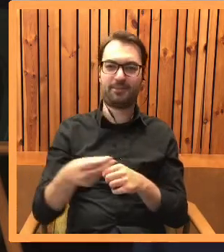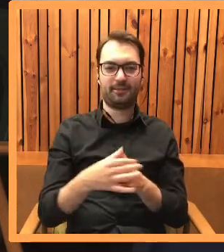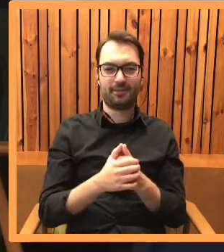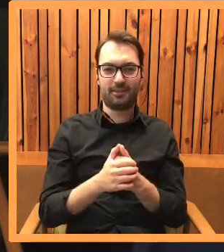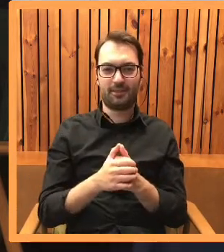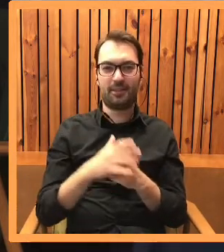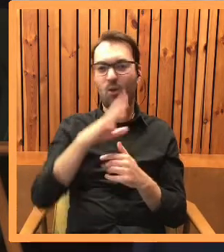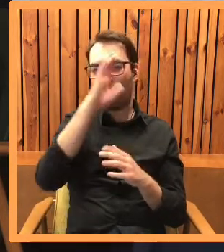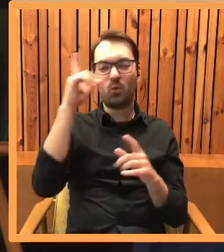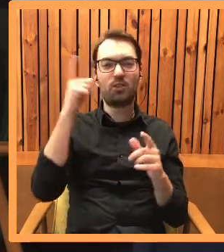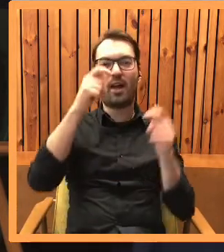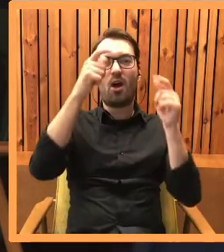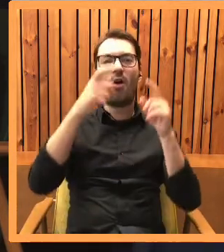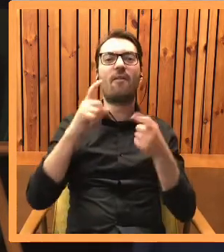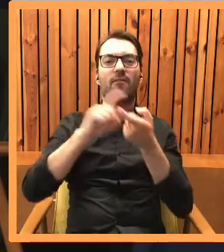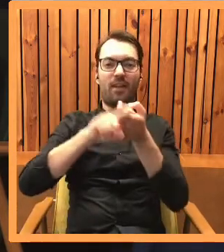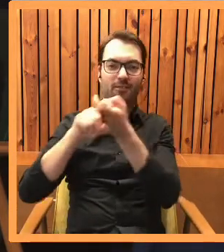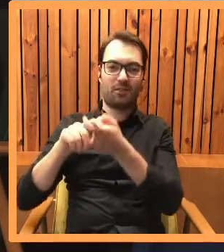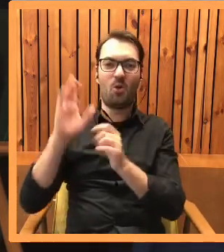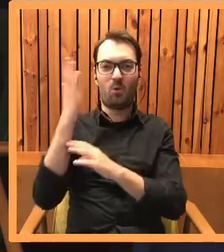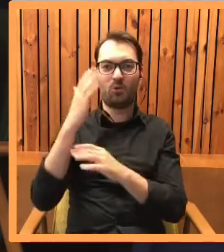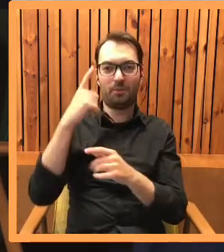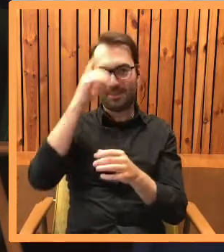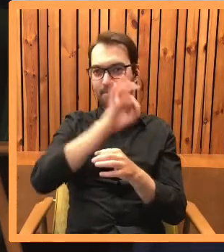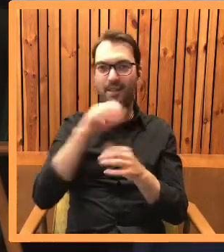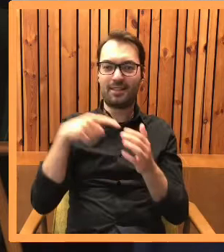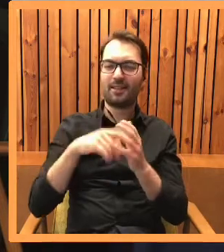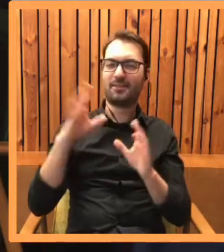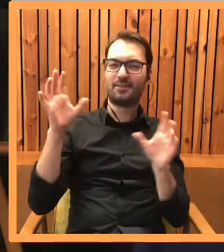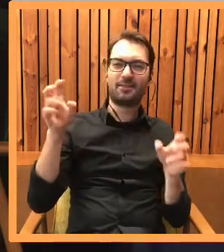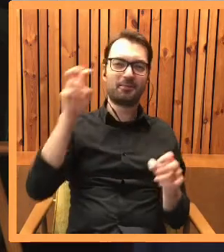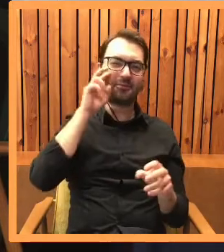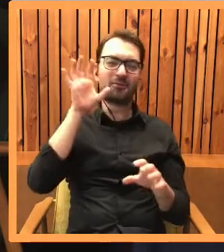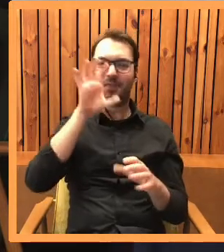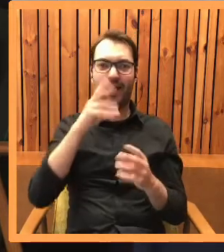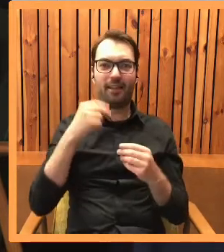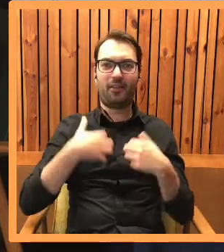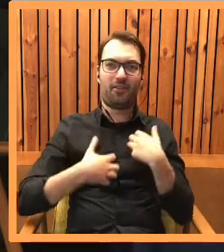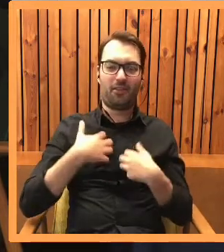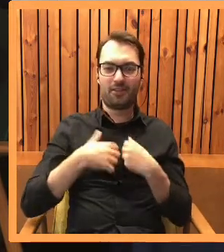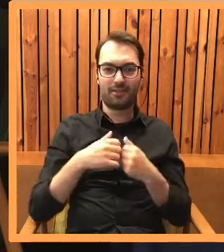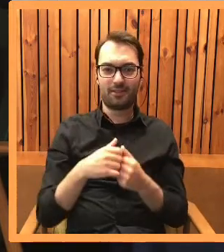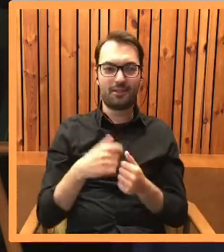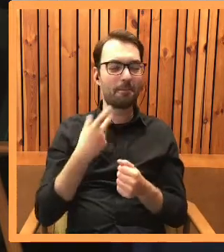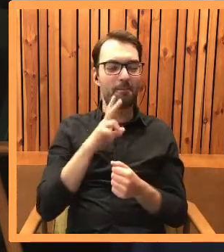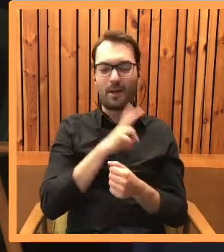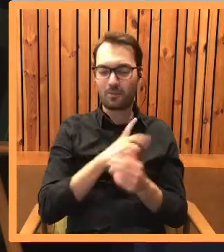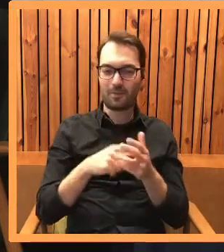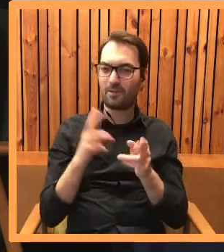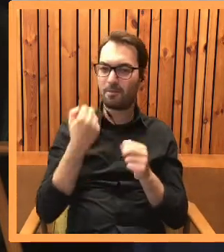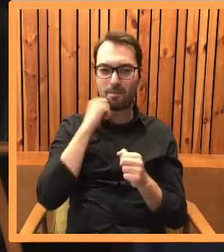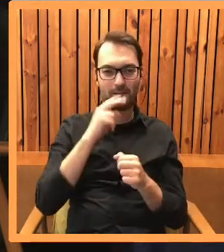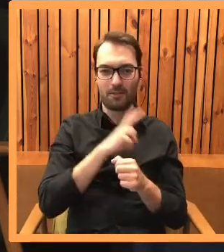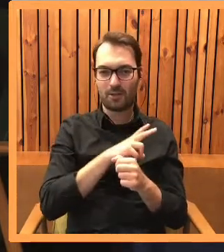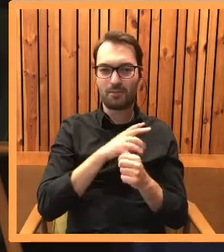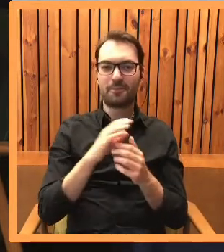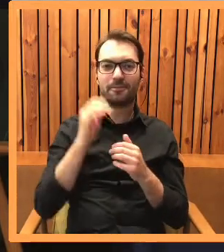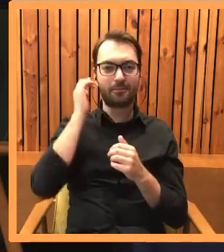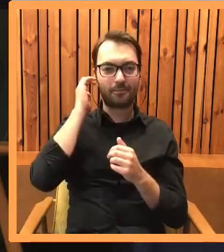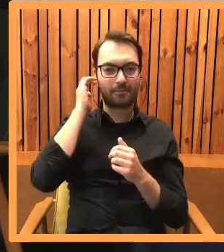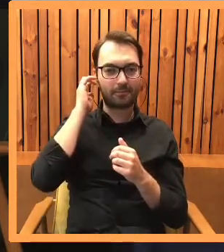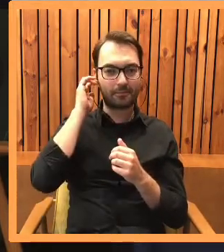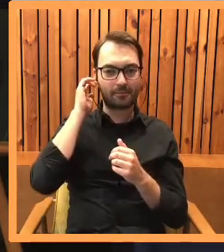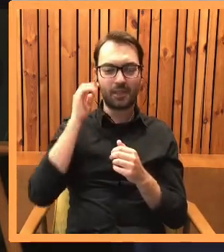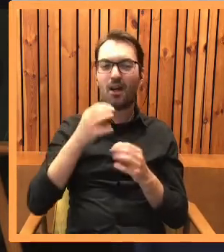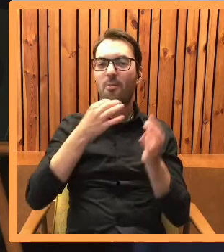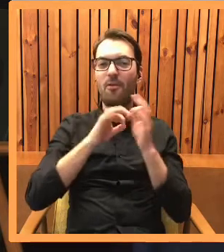kto, wieszają je wszędzie właśnie po to, żeby się podziwiać. Bardzo lubię również ten fragment. Kasiu, no to powiedzmy trochę więcej o Ali, bo bawisz